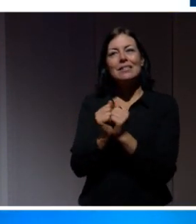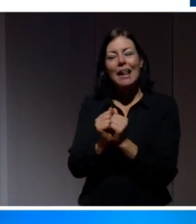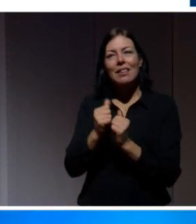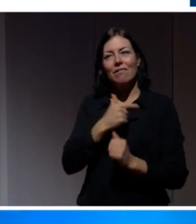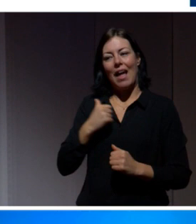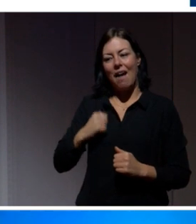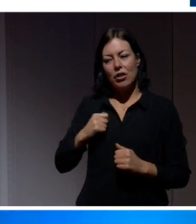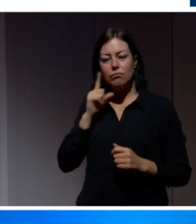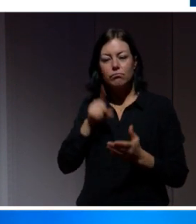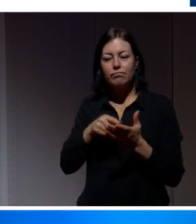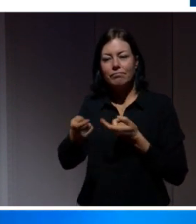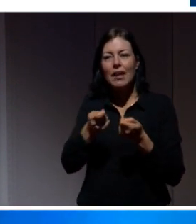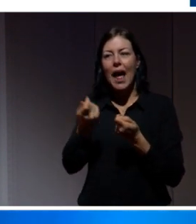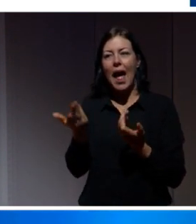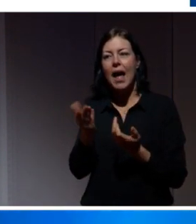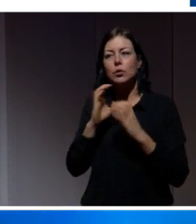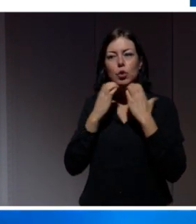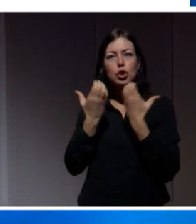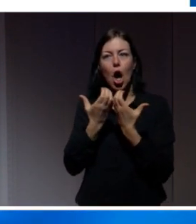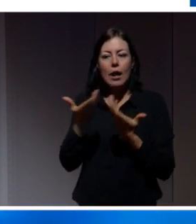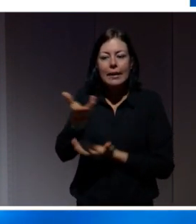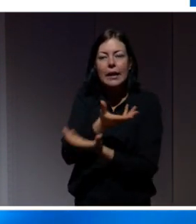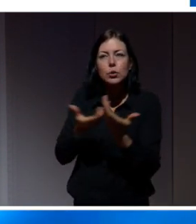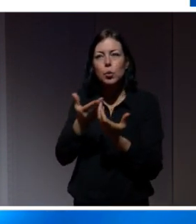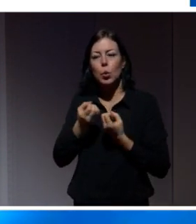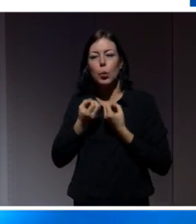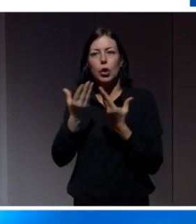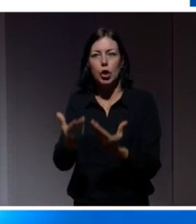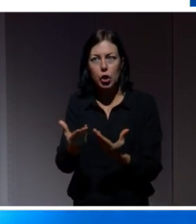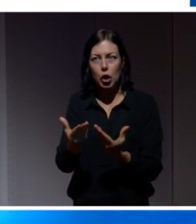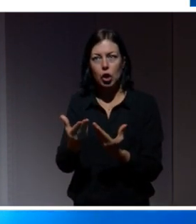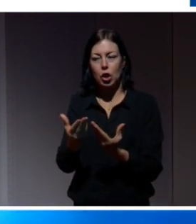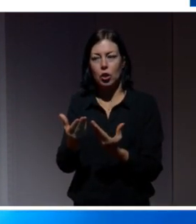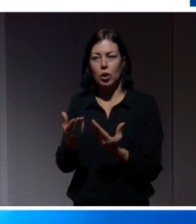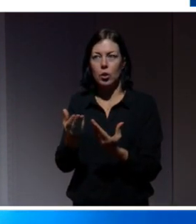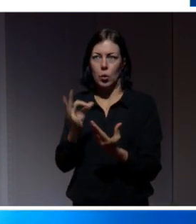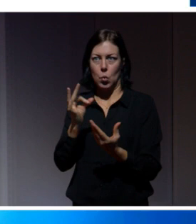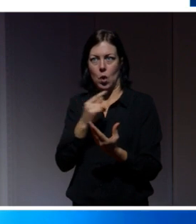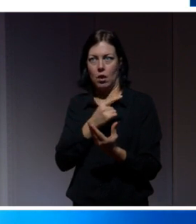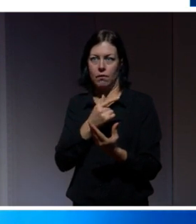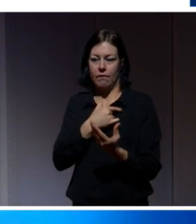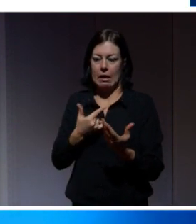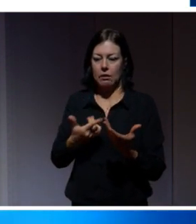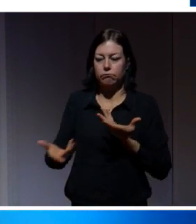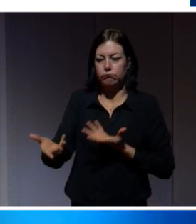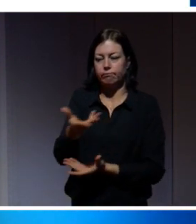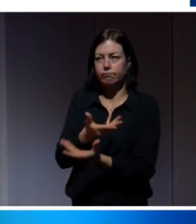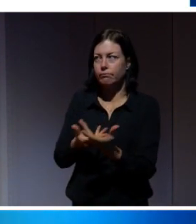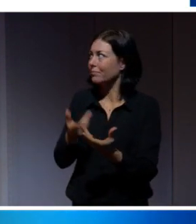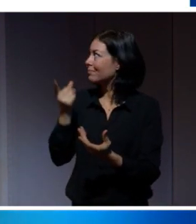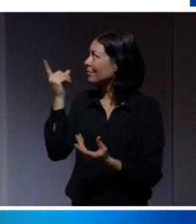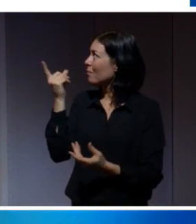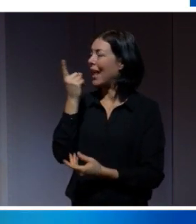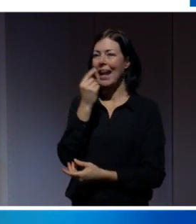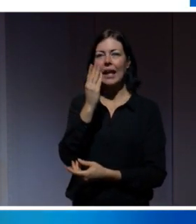reglera, det är ju social interaktion och uttryck i vår interaktion. Det här är Lyndon